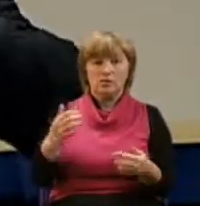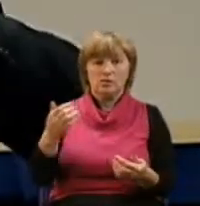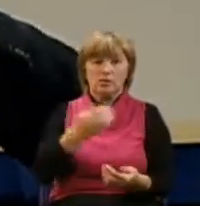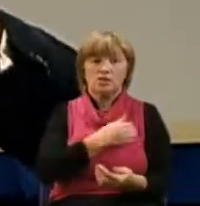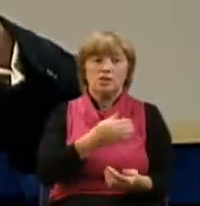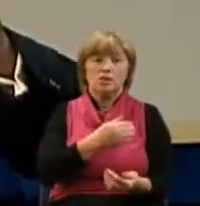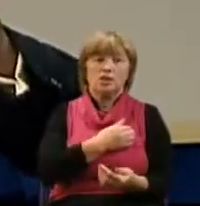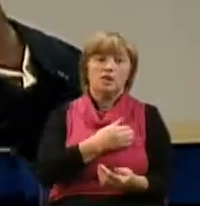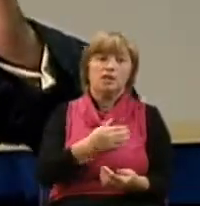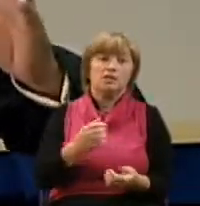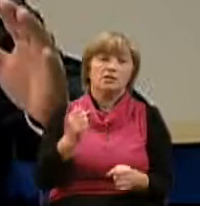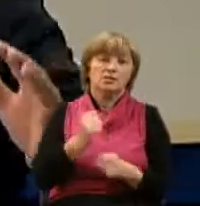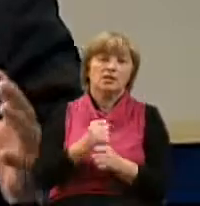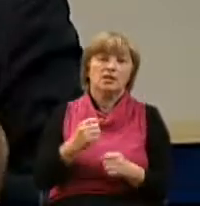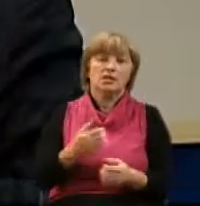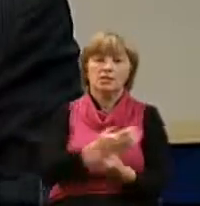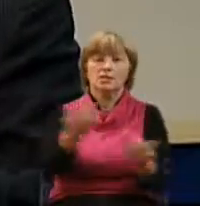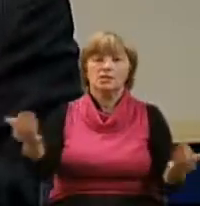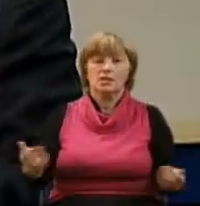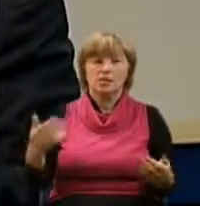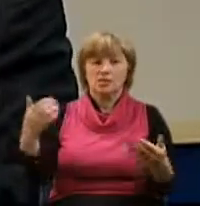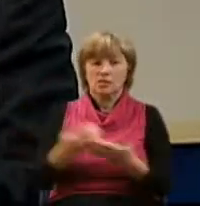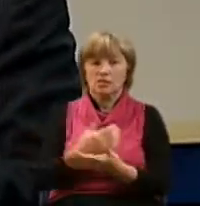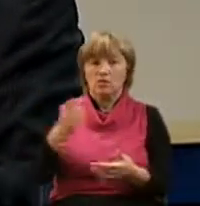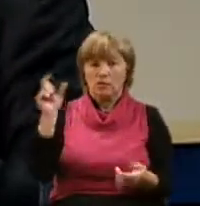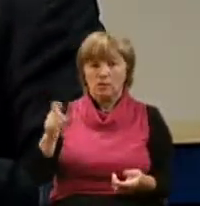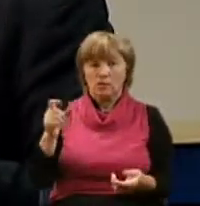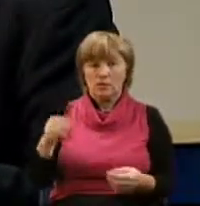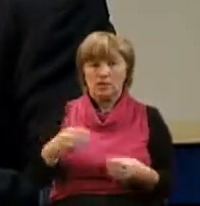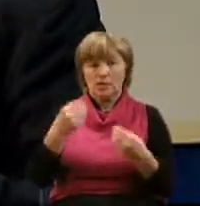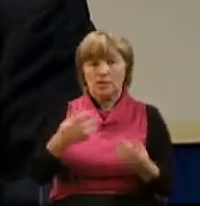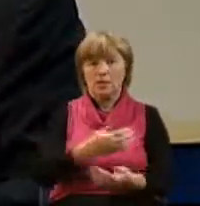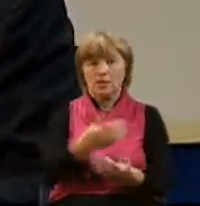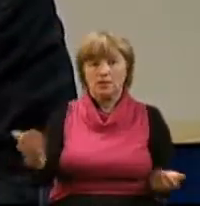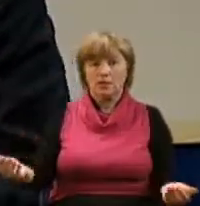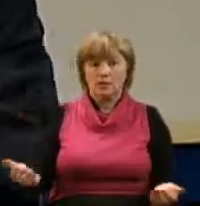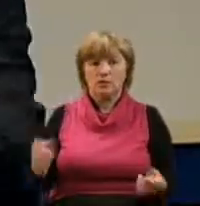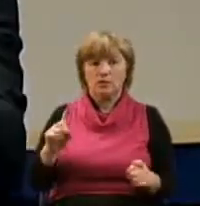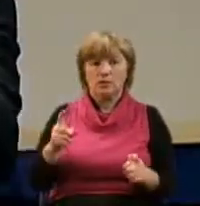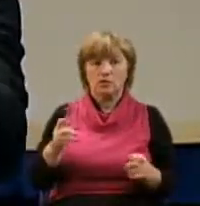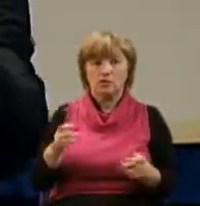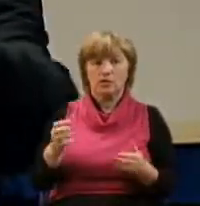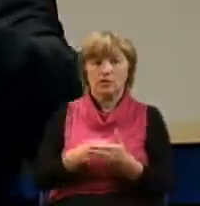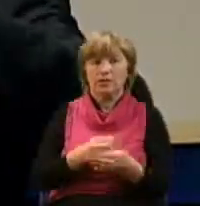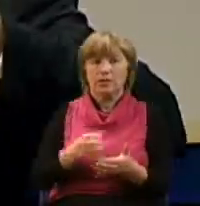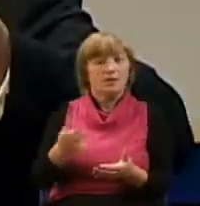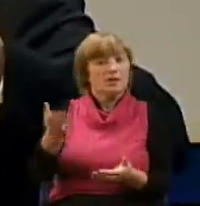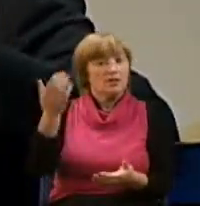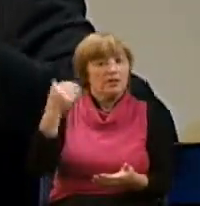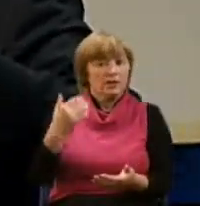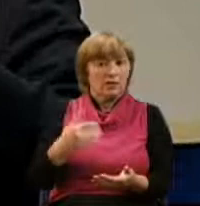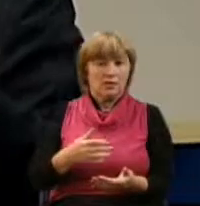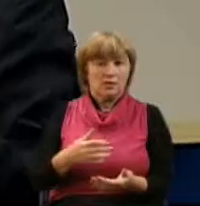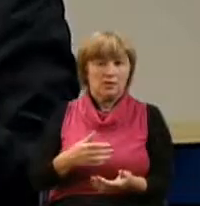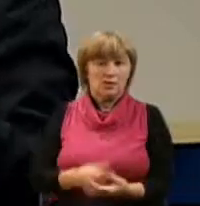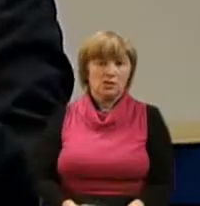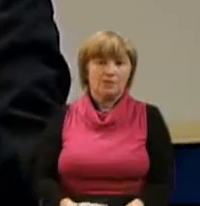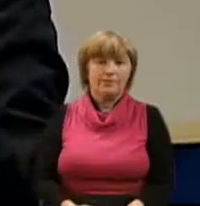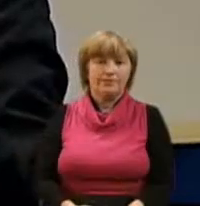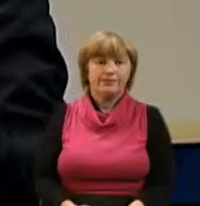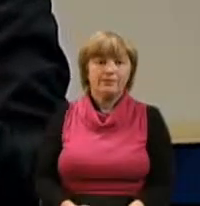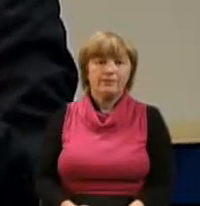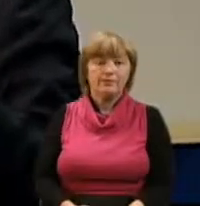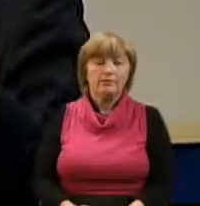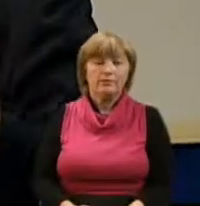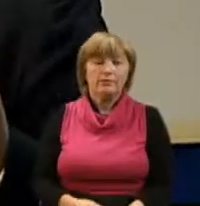сформировать из нас новых людей и дать нам то, что никогда не было у нас раньше.